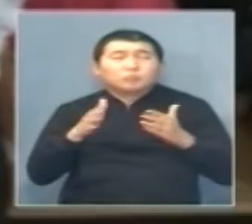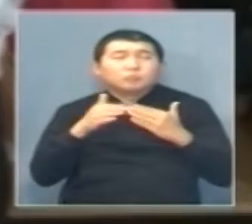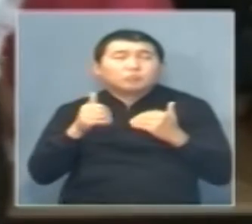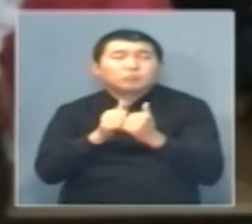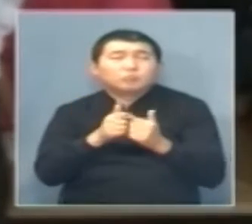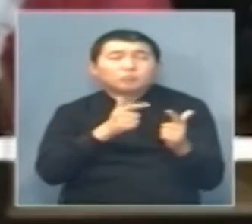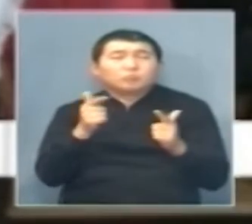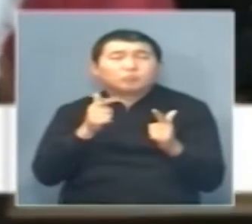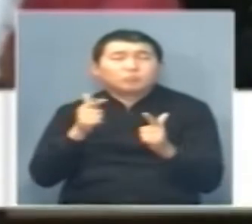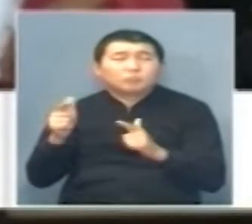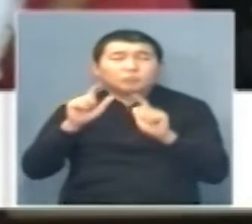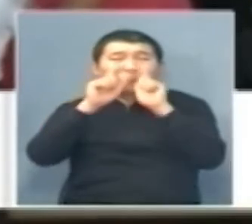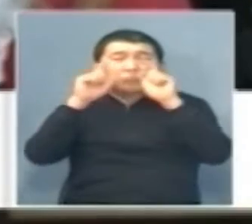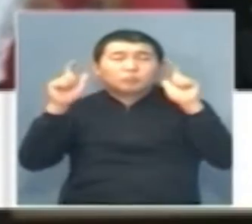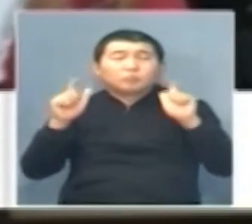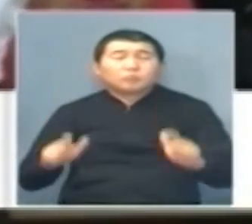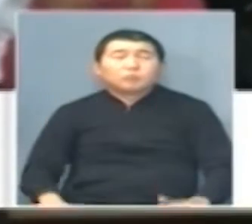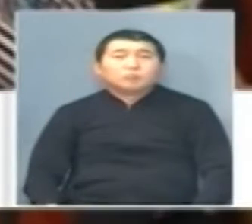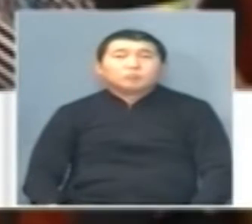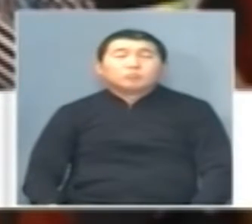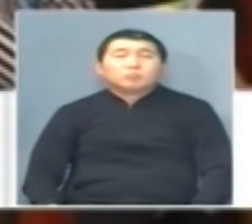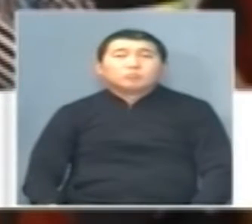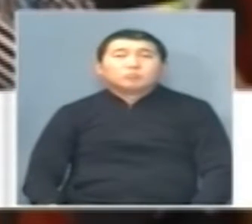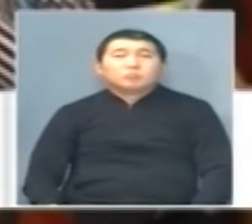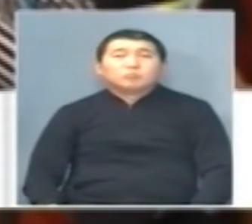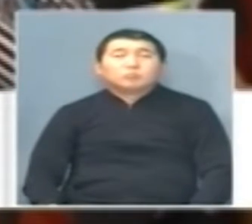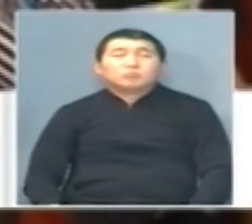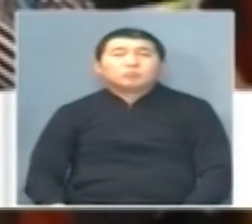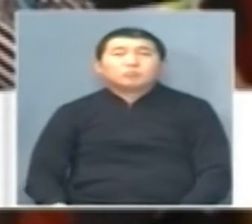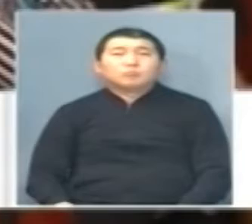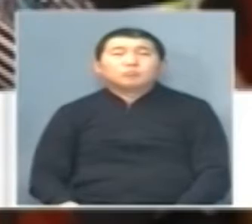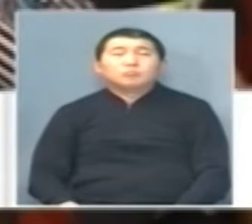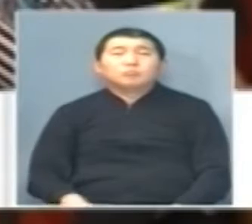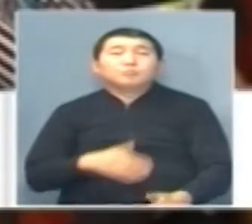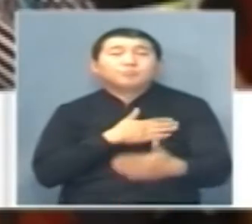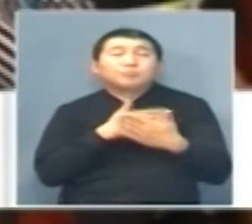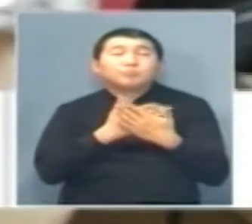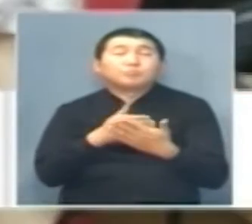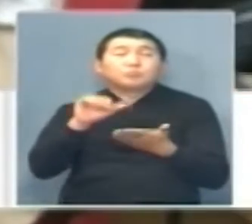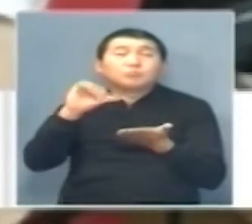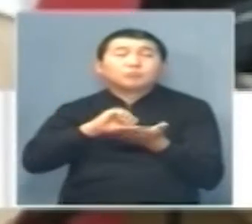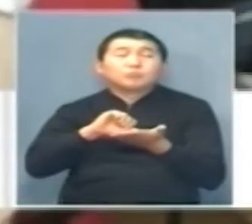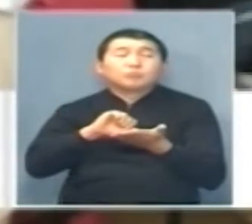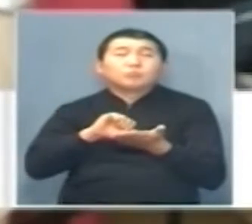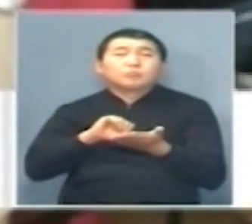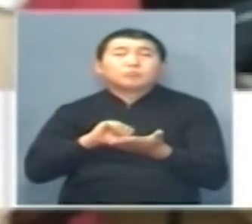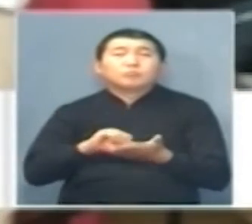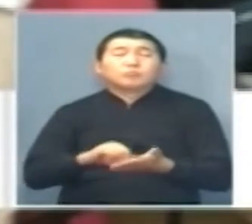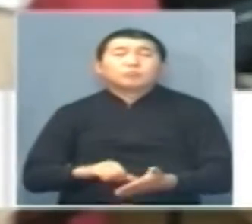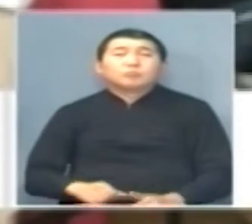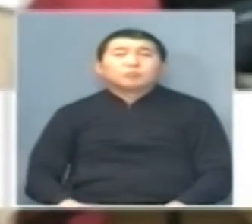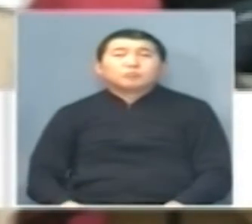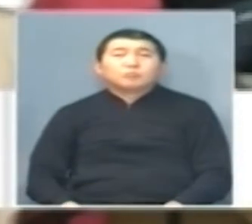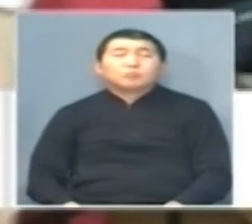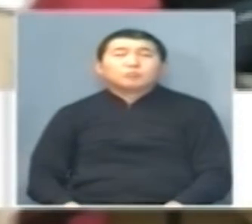Бизнес-леди из общественного объединения Усть-Каменогорска «Ниетвумен» активно участвует в благотворительных мероприятиях. И, конечно же, не